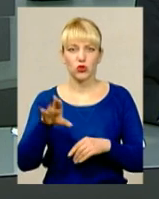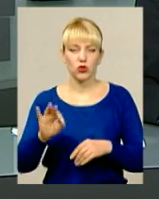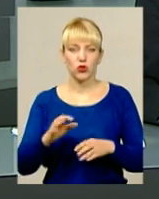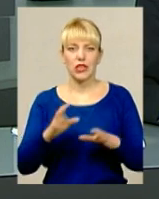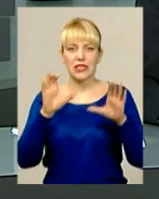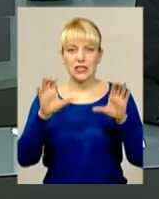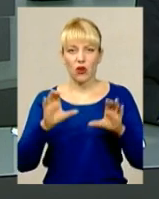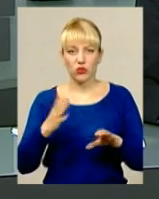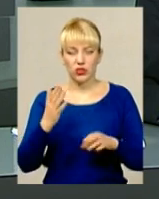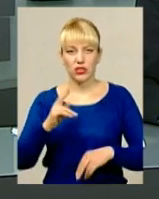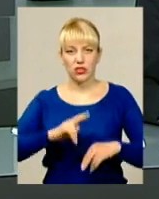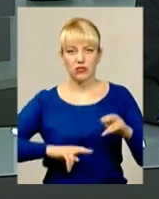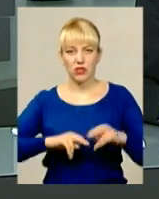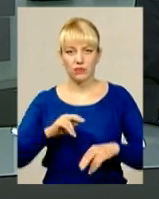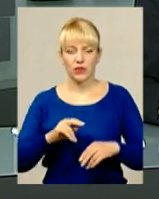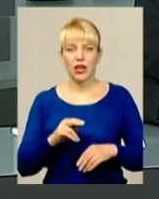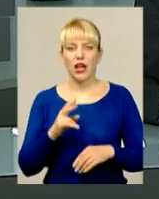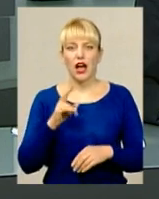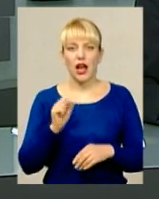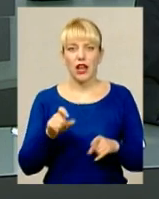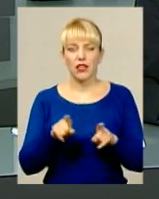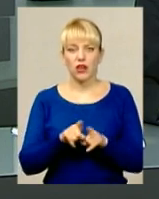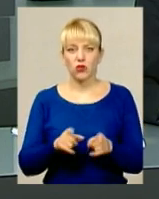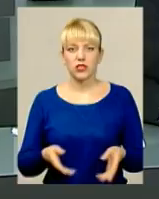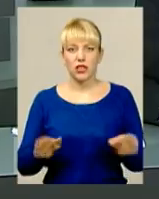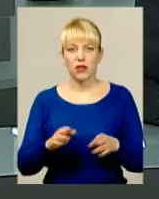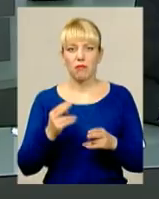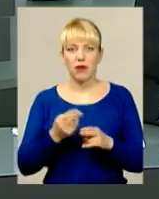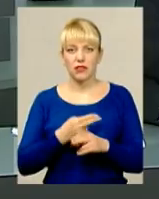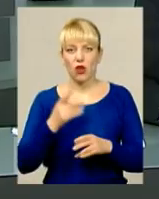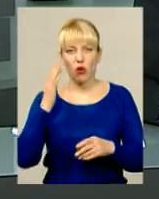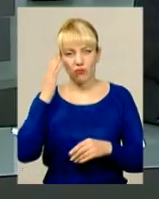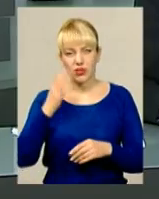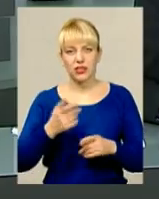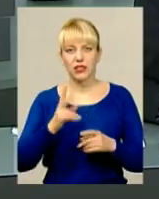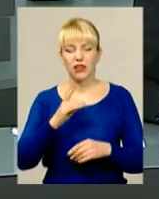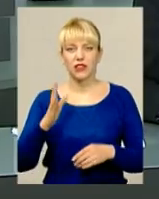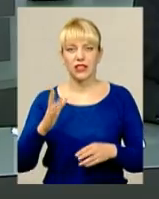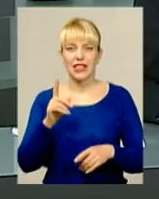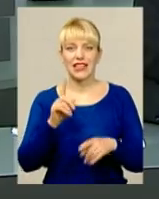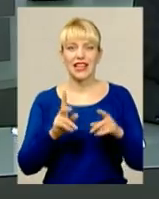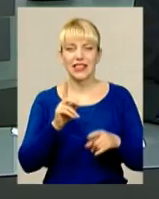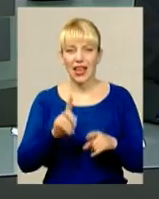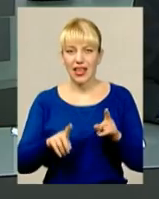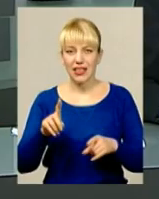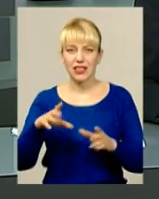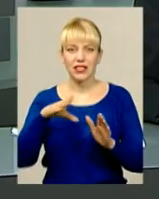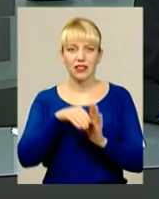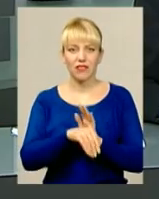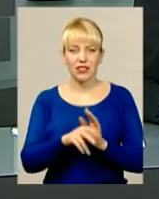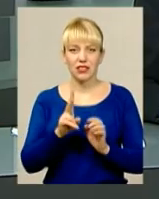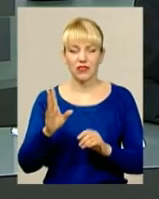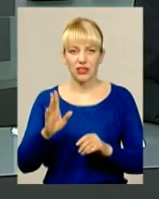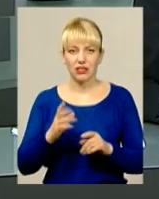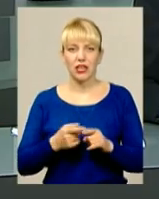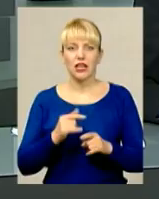змінився власник земельної ділянки. А також залишилися без омріяних квартир деякі інвестори будівництва, потенційні мешканці.